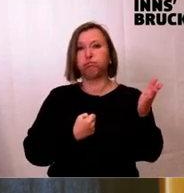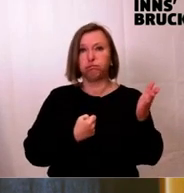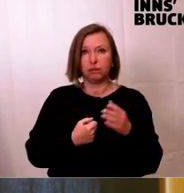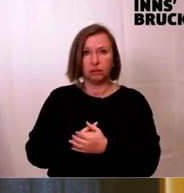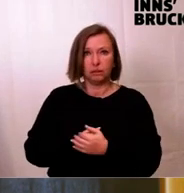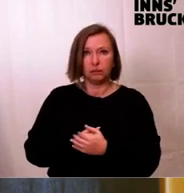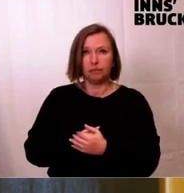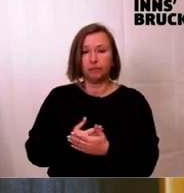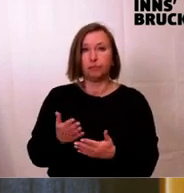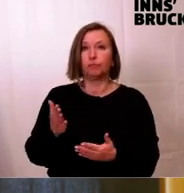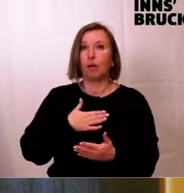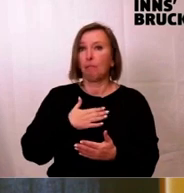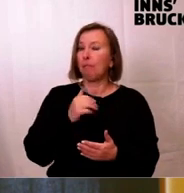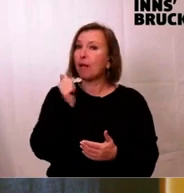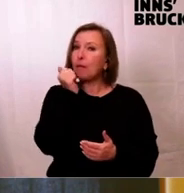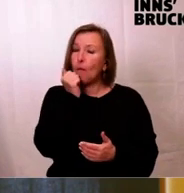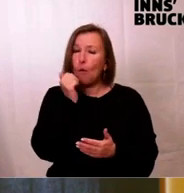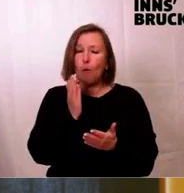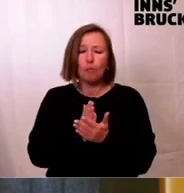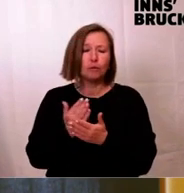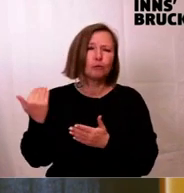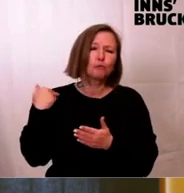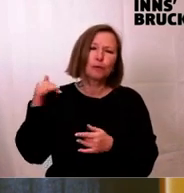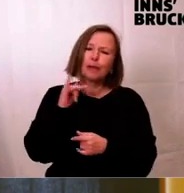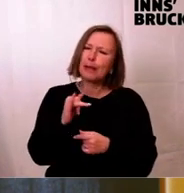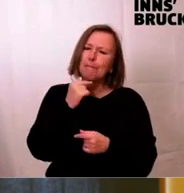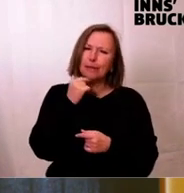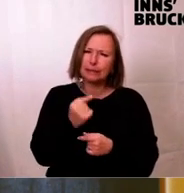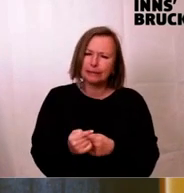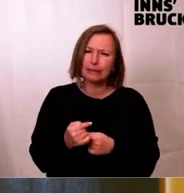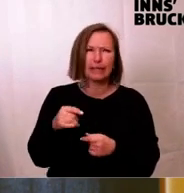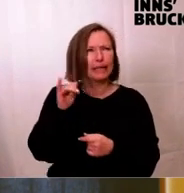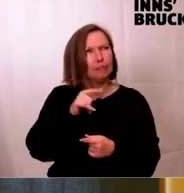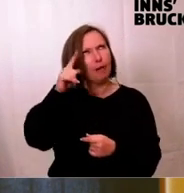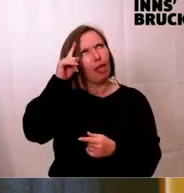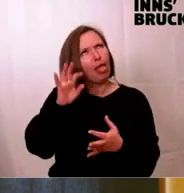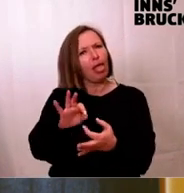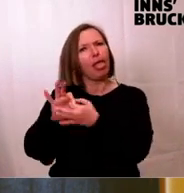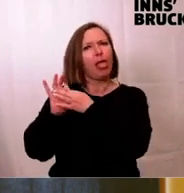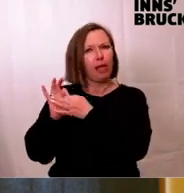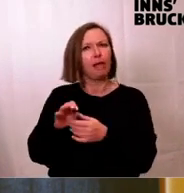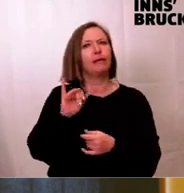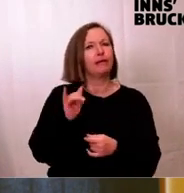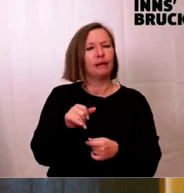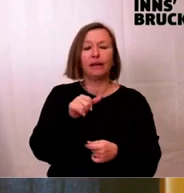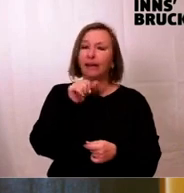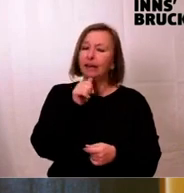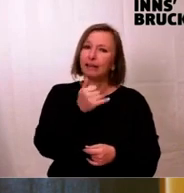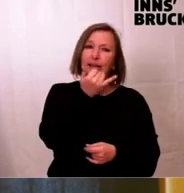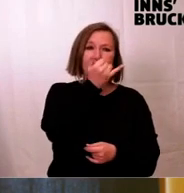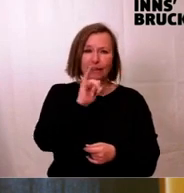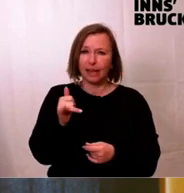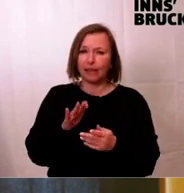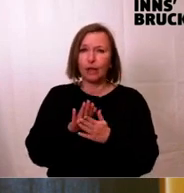Und meine Großmutter hat immer gesagt, und ich kann sie nicht oft genug zitieren und ich kann nicht oft genug dran denken. Es ist nicht jeder für